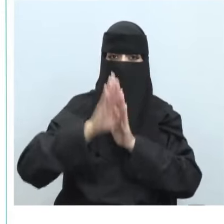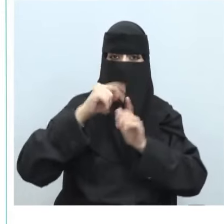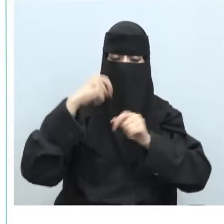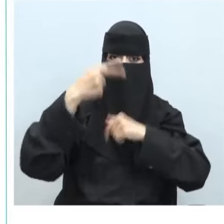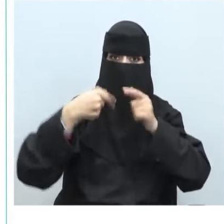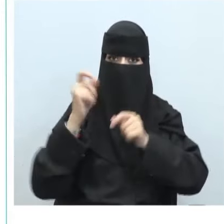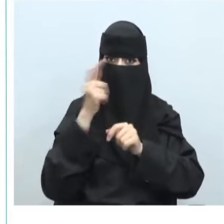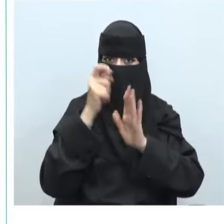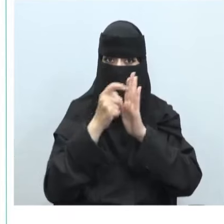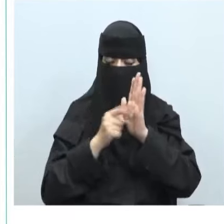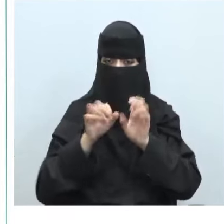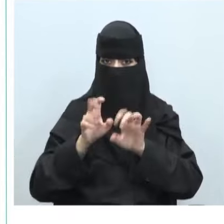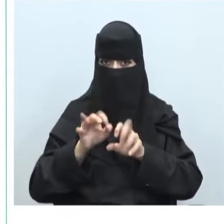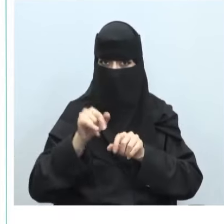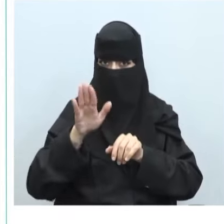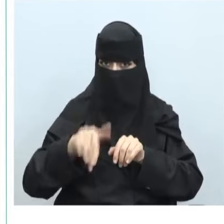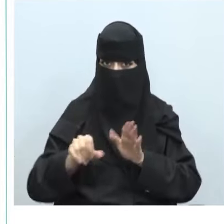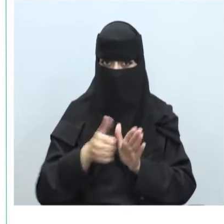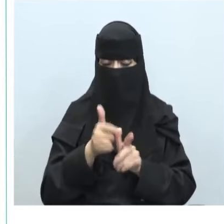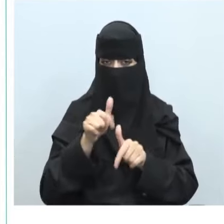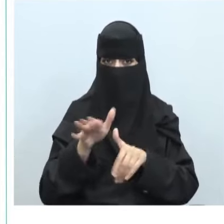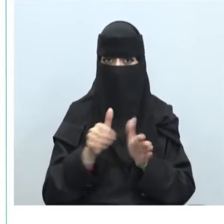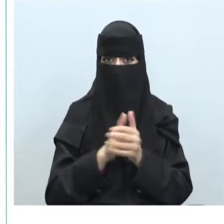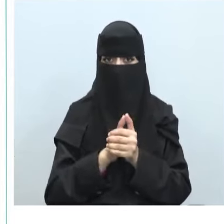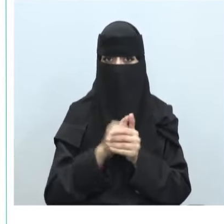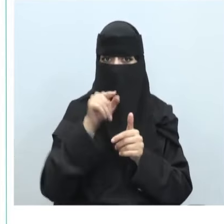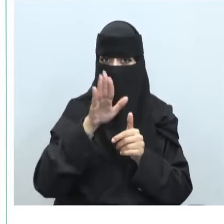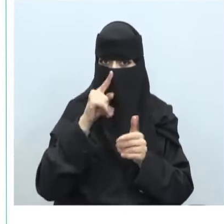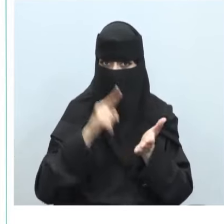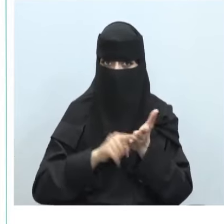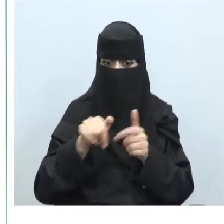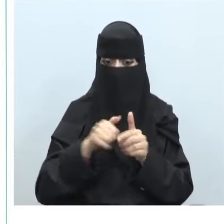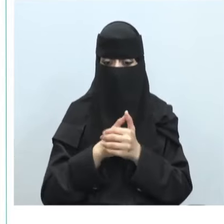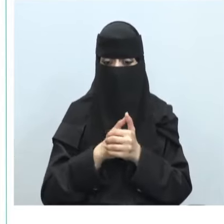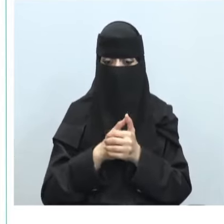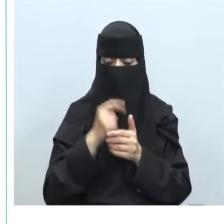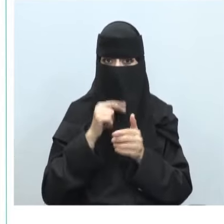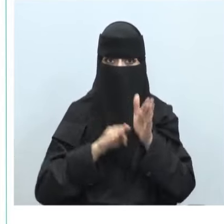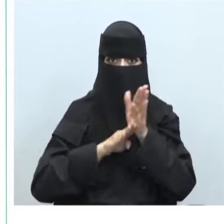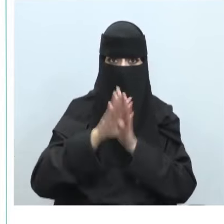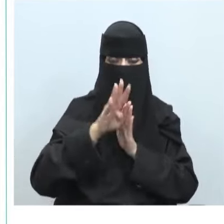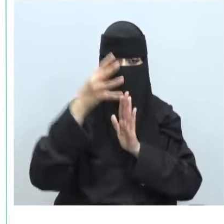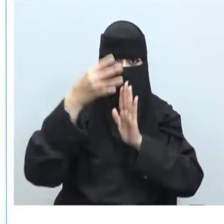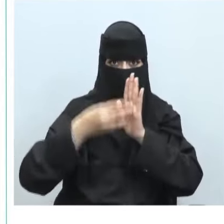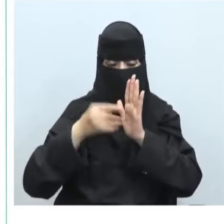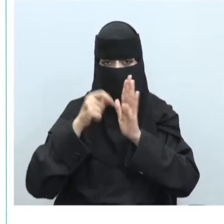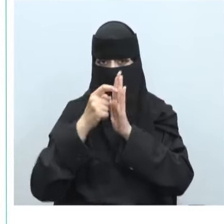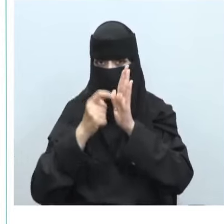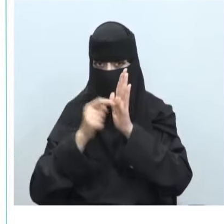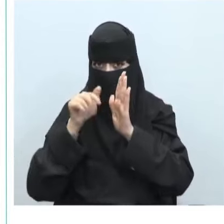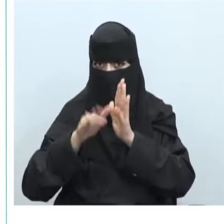السريع لأنظمة التقنيات الحديثة الحديثة لذلك تم تطوير التشريعات